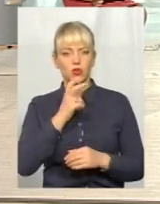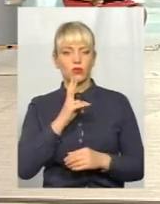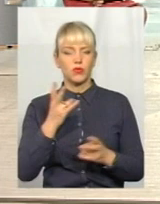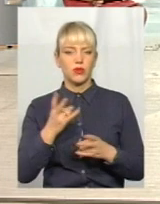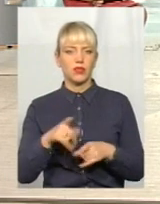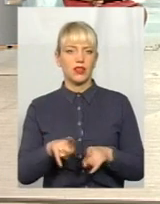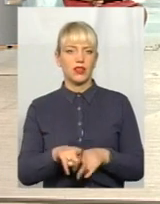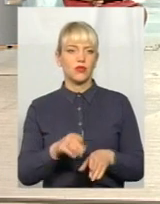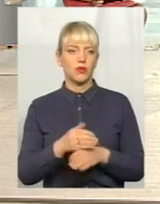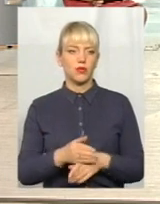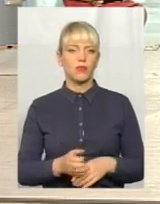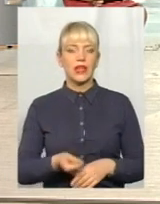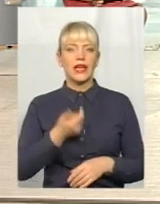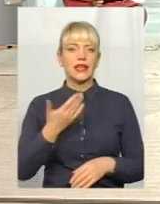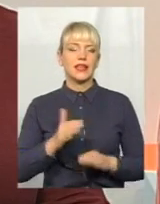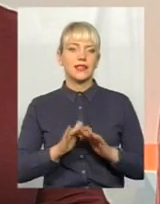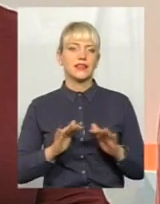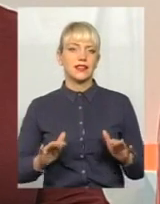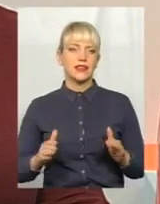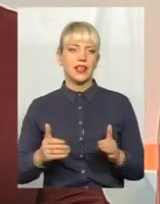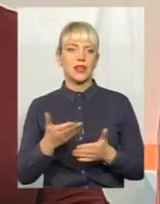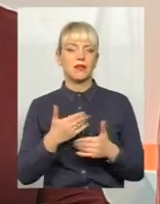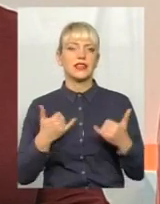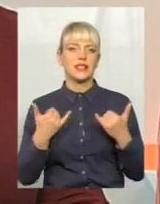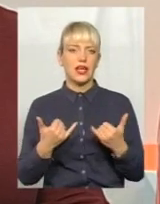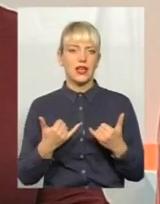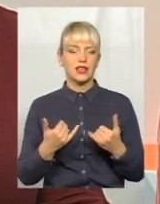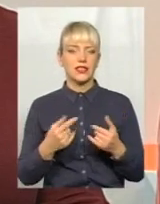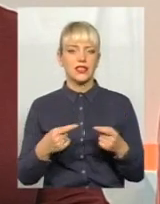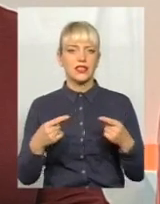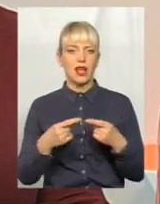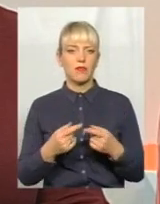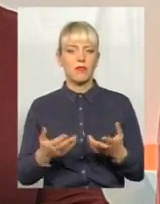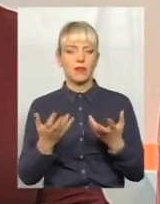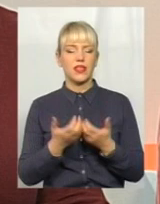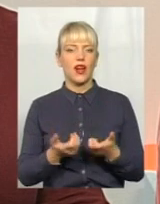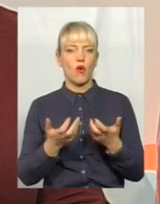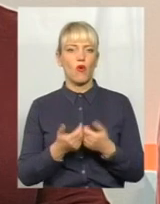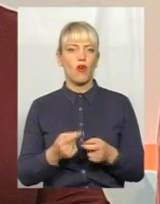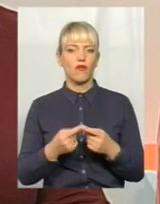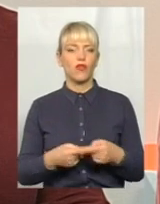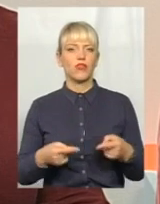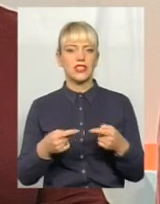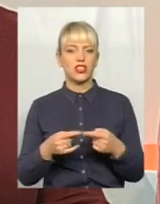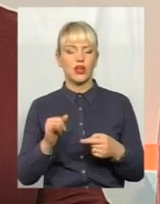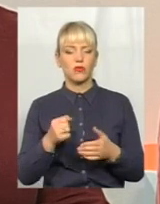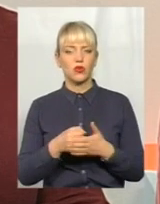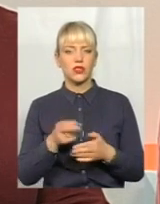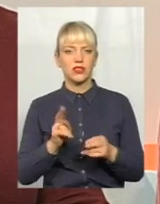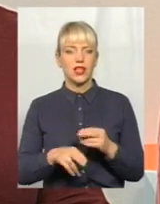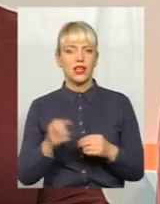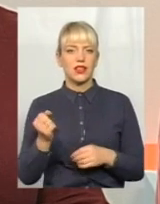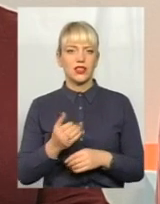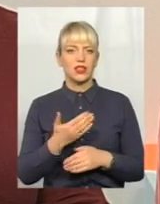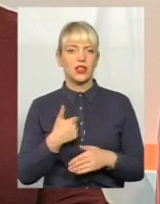допомоги? От кількість дітей ми зараз саме підраховуємо, визначаємо, і десь до кінця тижня я вже буду мати